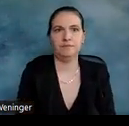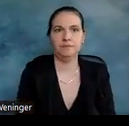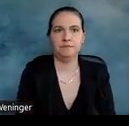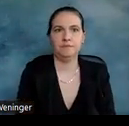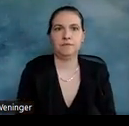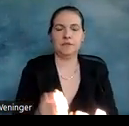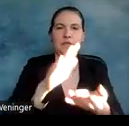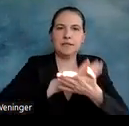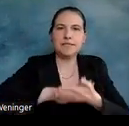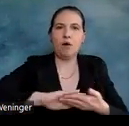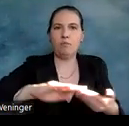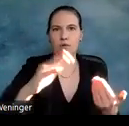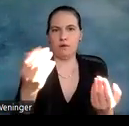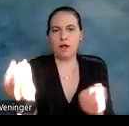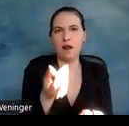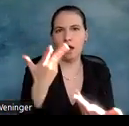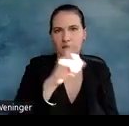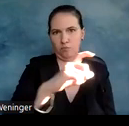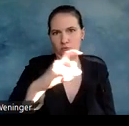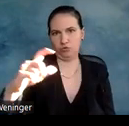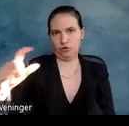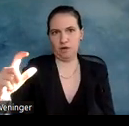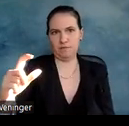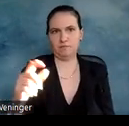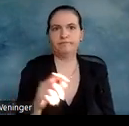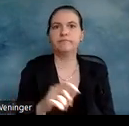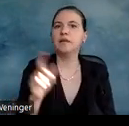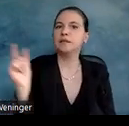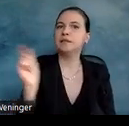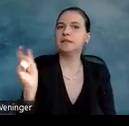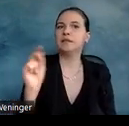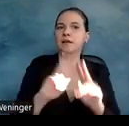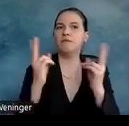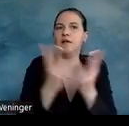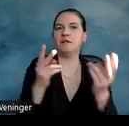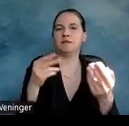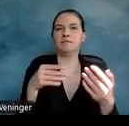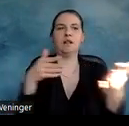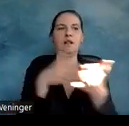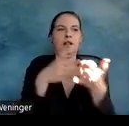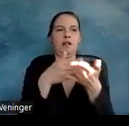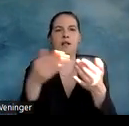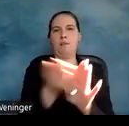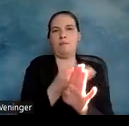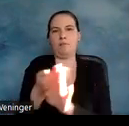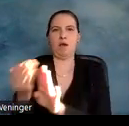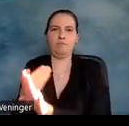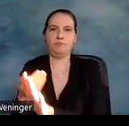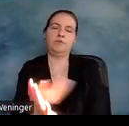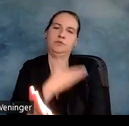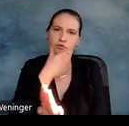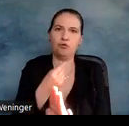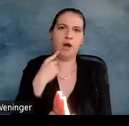Saubere und klare Buchstaben. Digitale Welt soll frei von Hindernissen sein. Auch eine wunderbare Aussage.